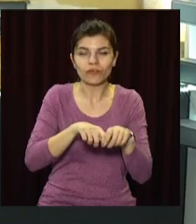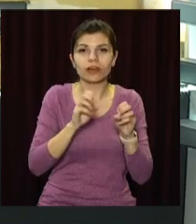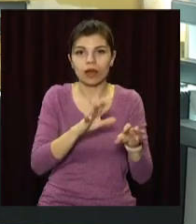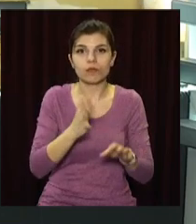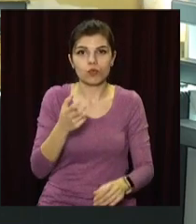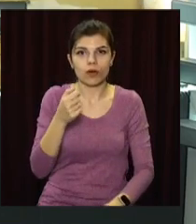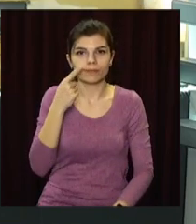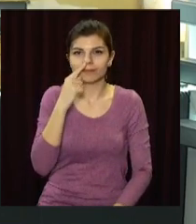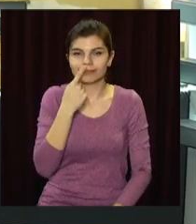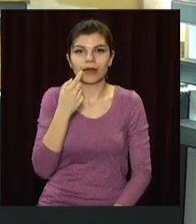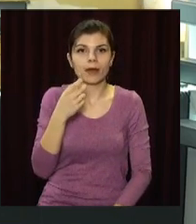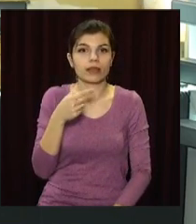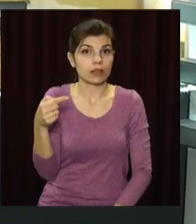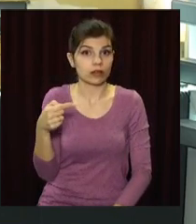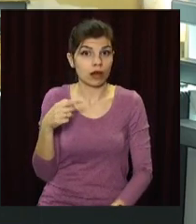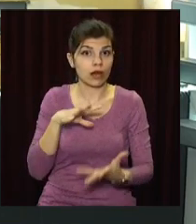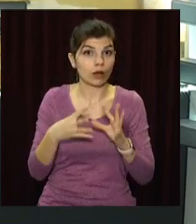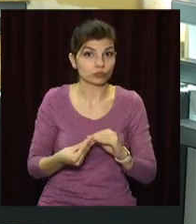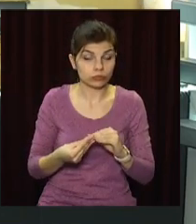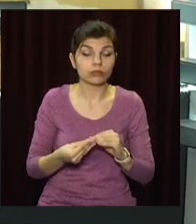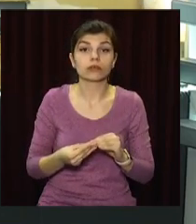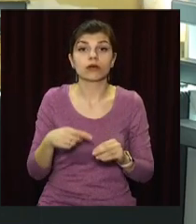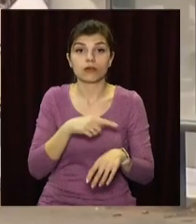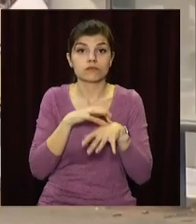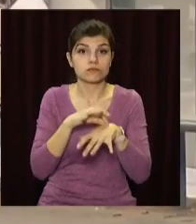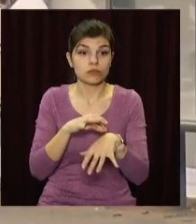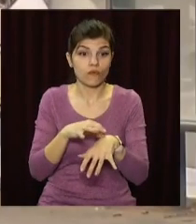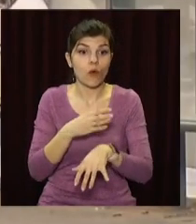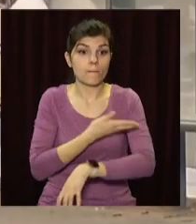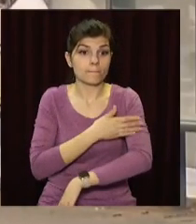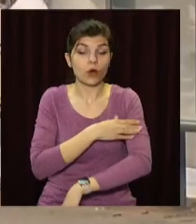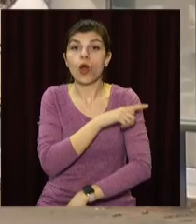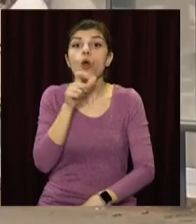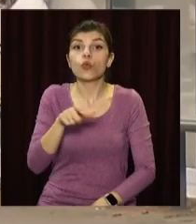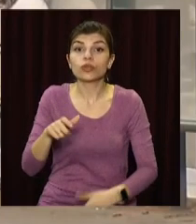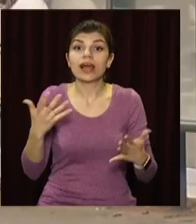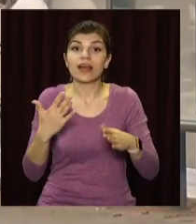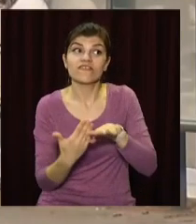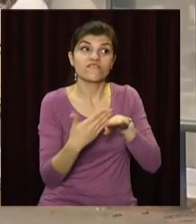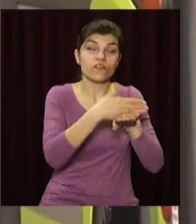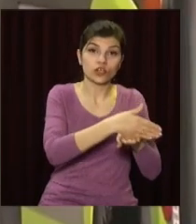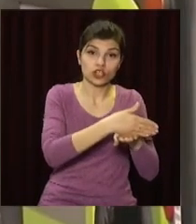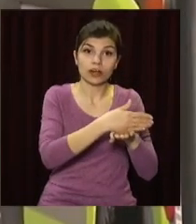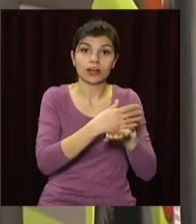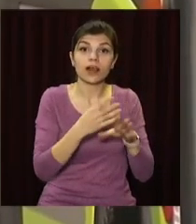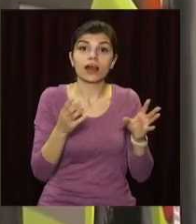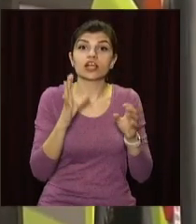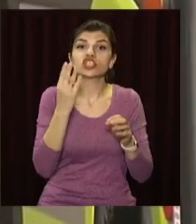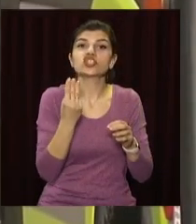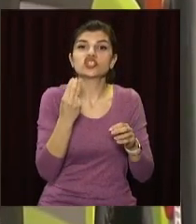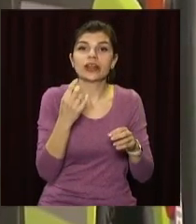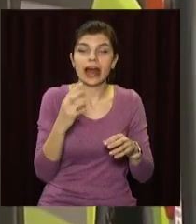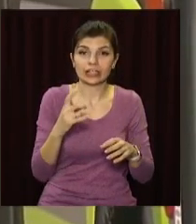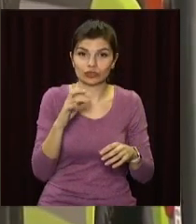можливе в разі негативного результату дослідження, проведеного в Польщі. Люди, які в'їжджають до Польщі з Шенгенської зони,